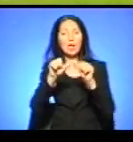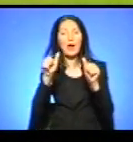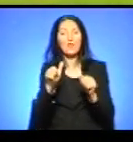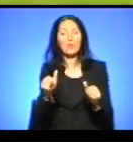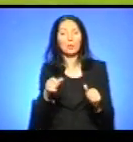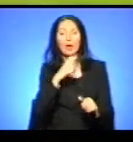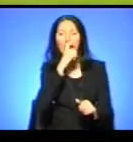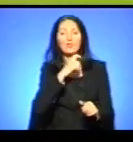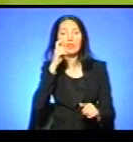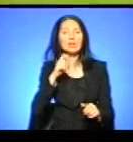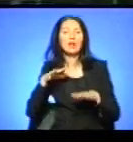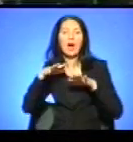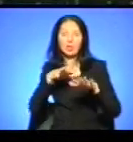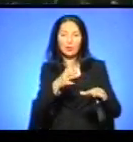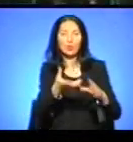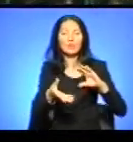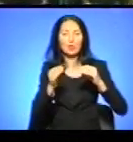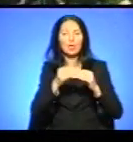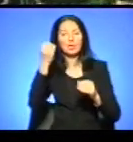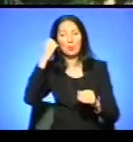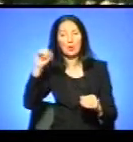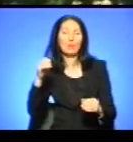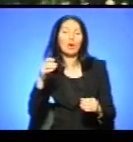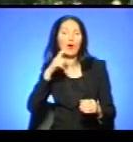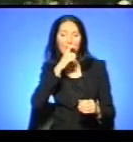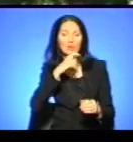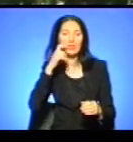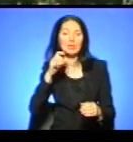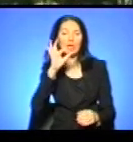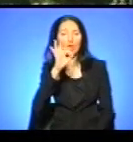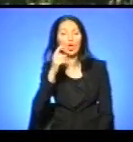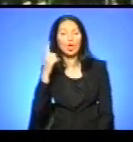Вінниця атакує. В результаті перемога за ними – 0-1.